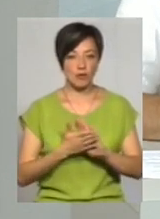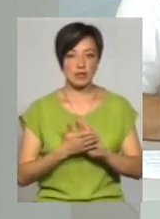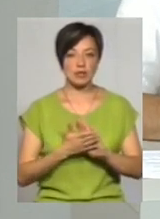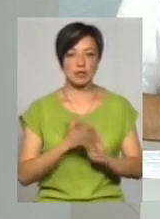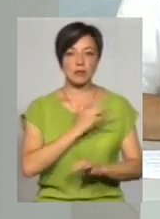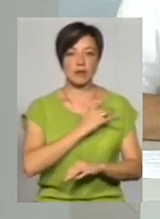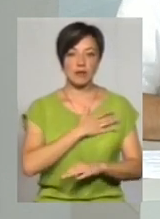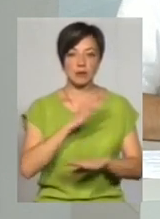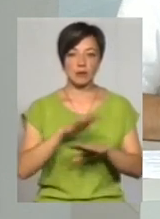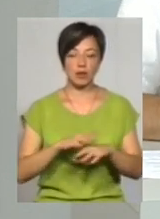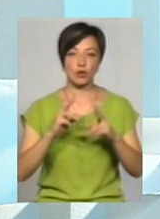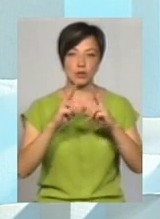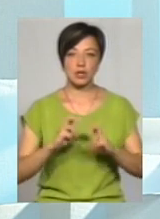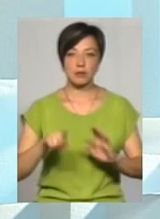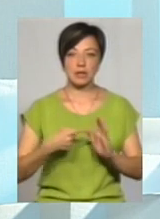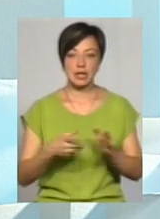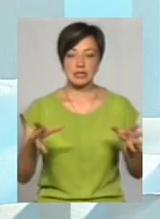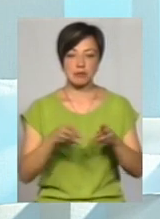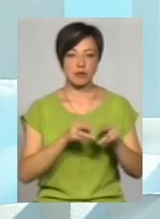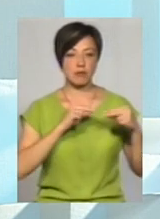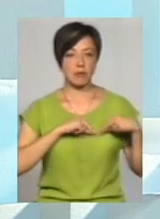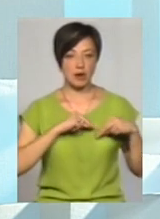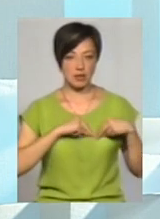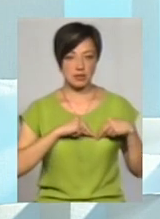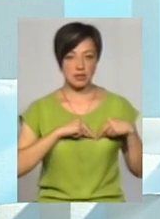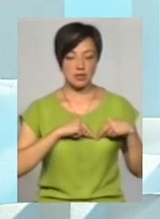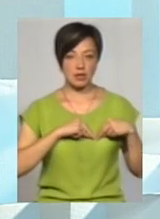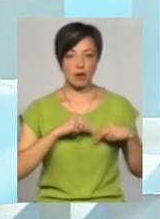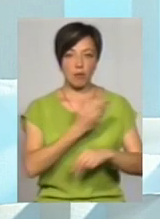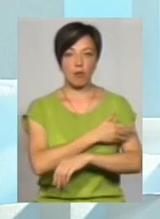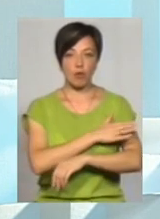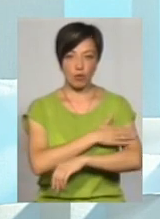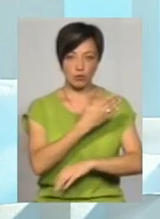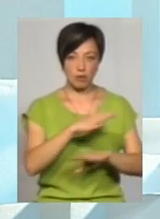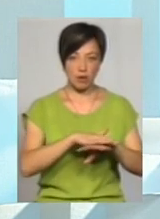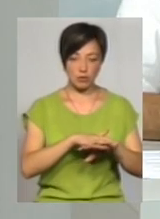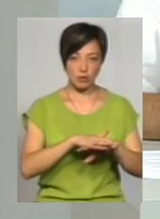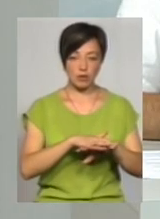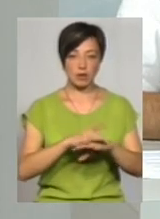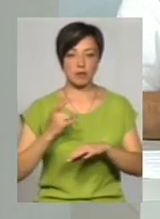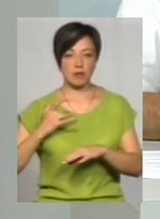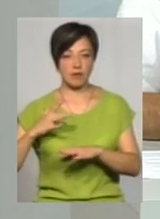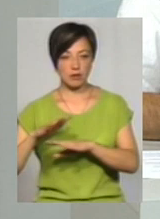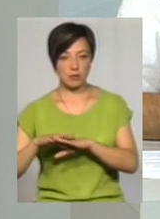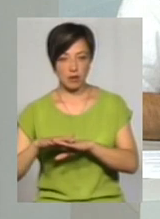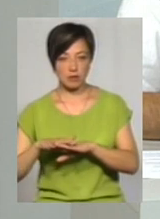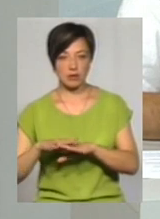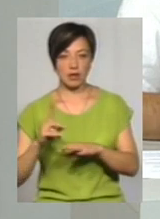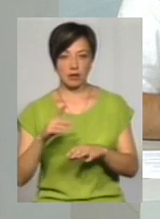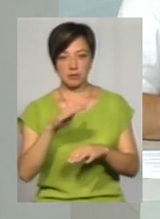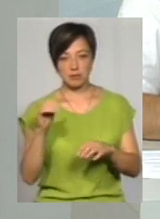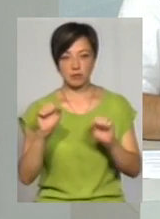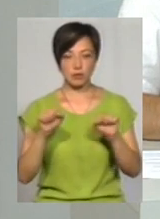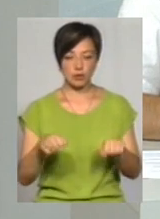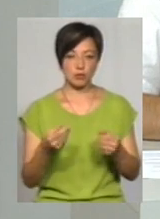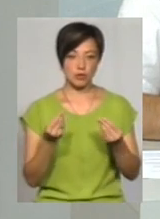Приватбанком, що будемо розглядати питання співпраці Польського банку, Приватбанку, і як в лізінг, можемо